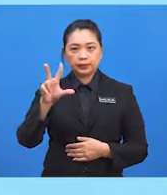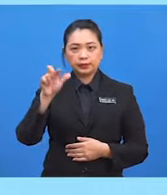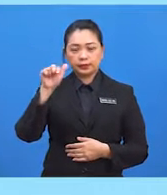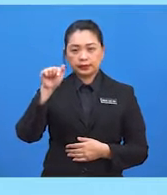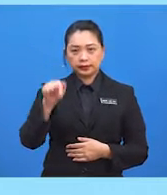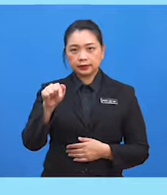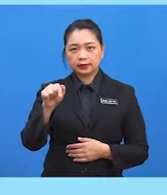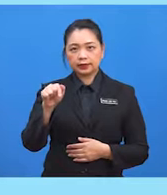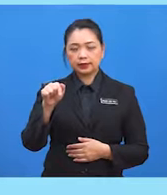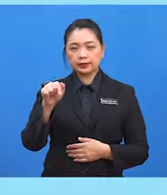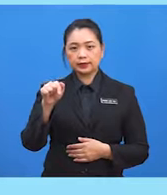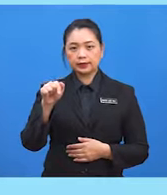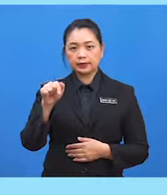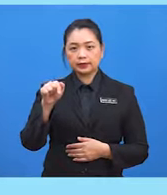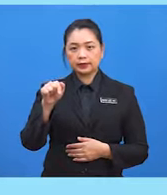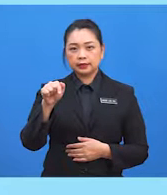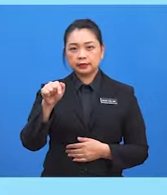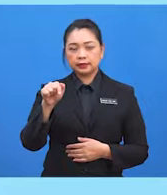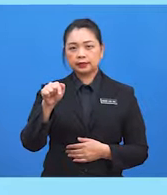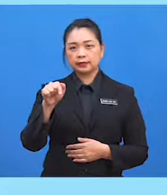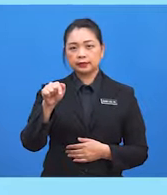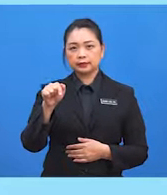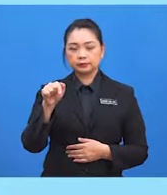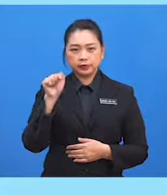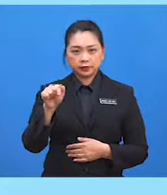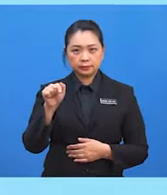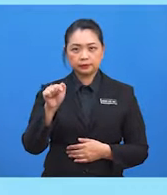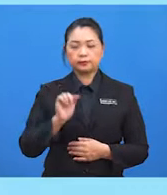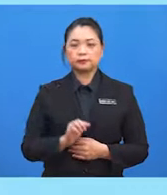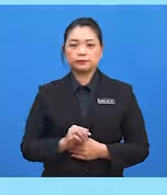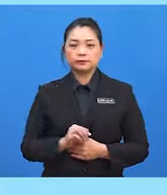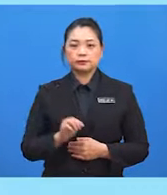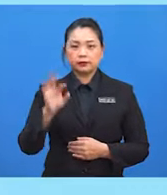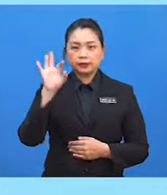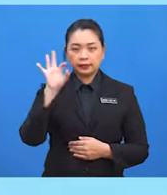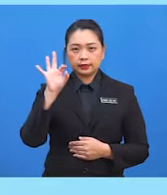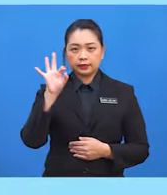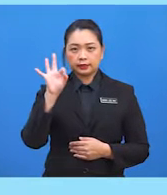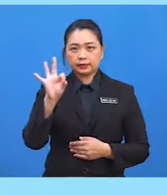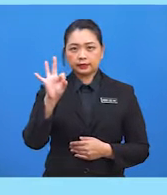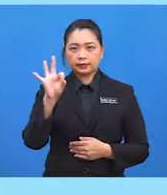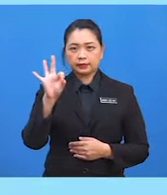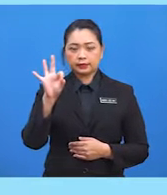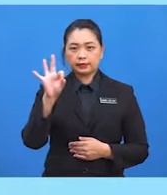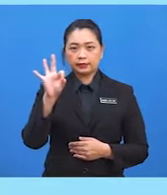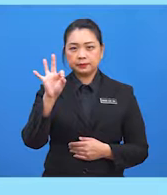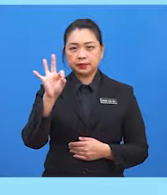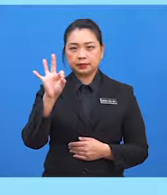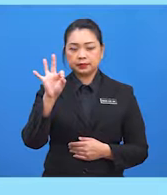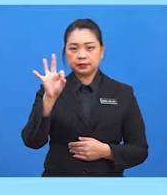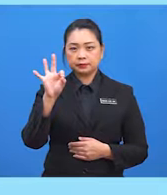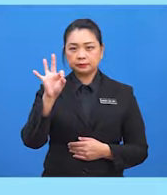tekan angka 3, tekan simbol peperluhan, tekan